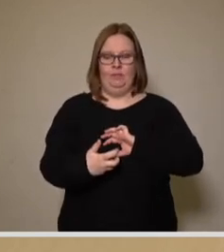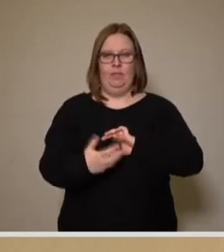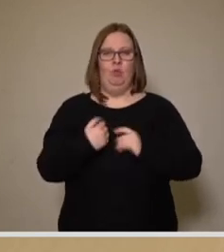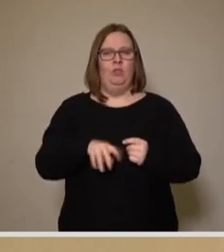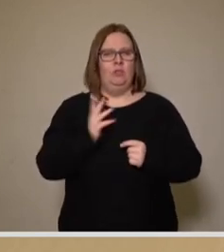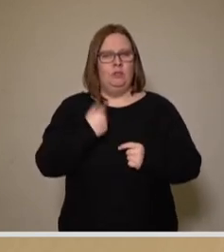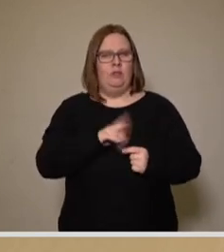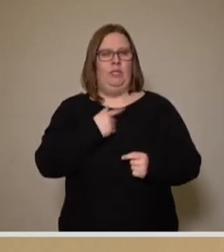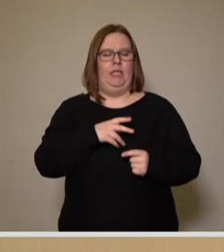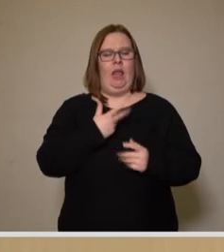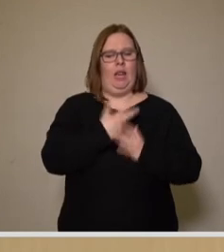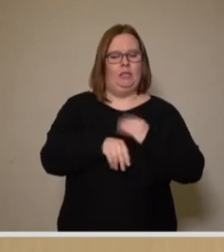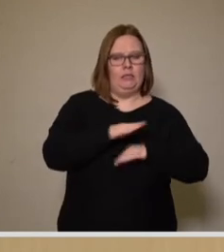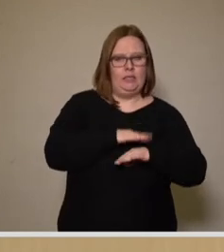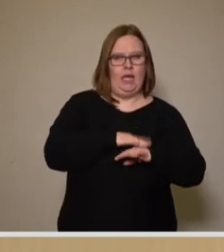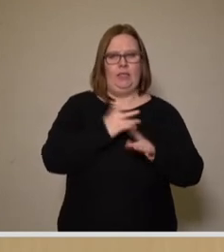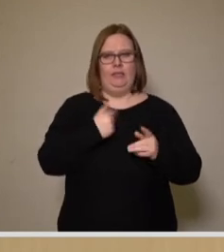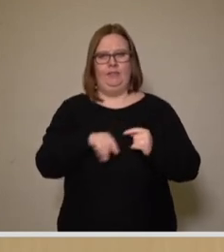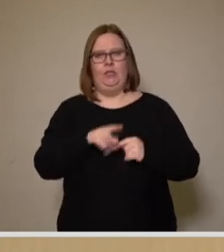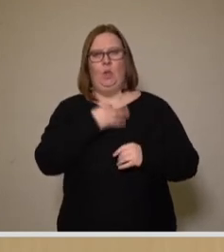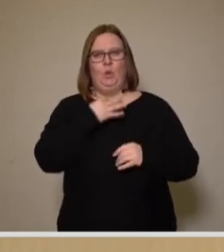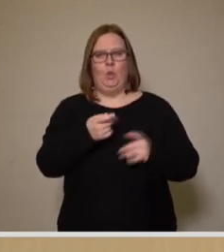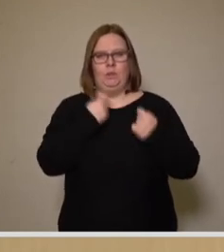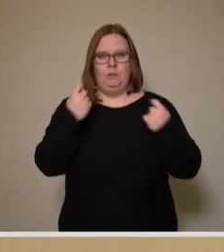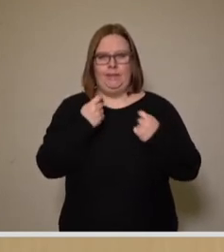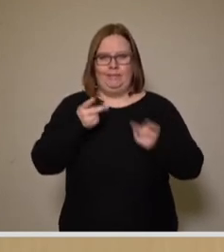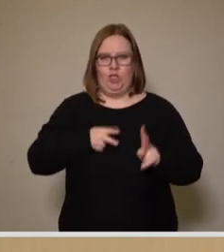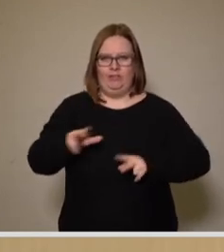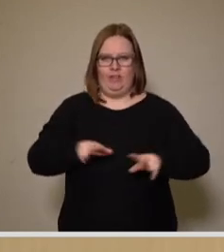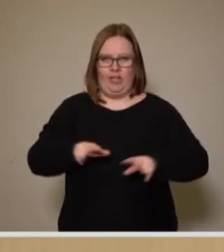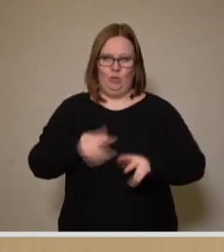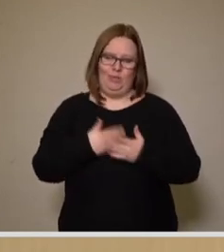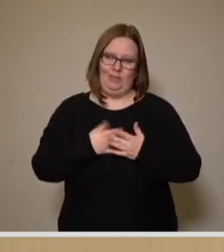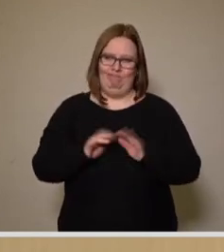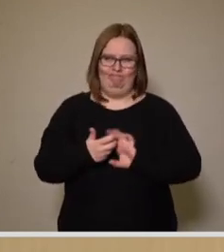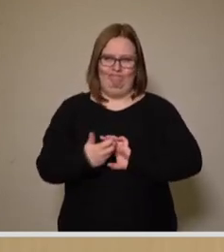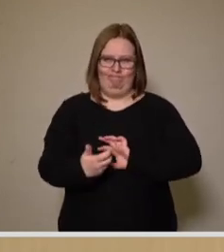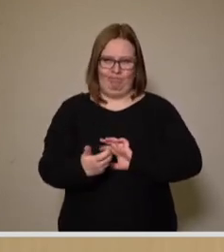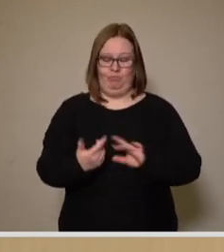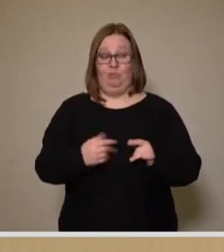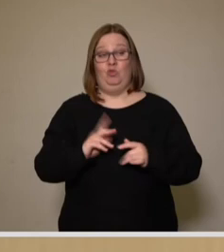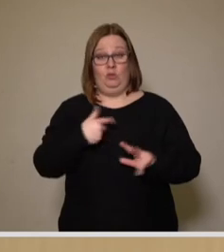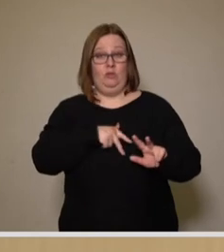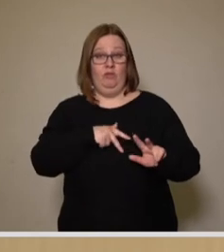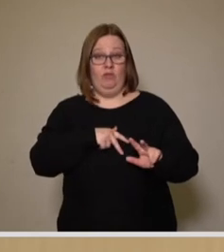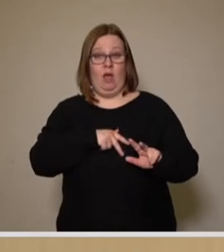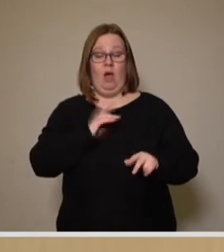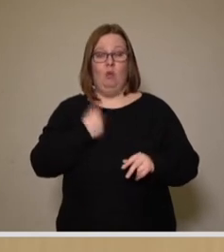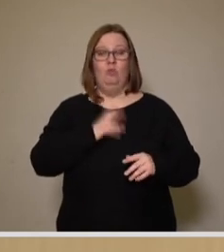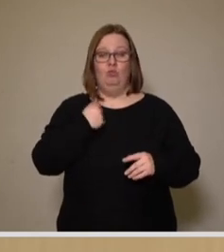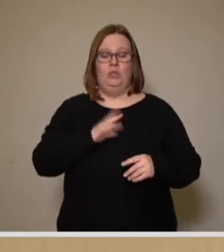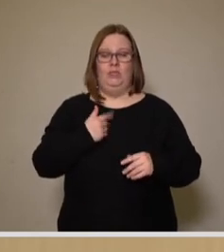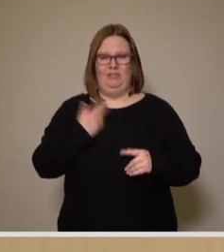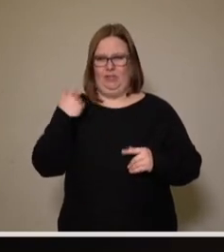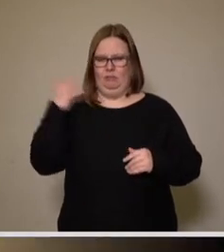Stelle gab, eine Elternzeit und auch den Notbetrieb in der Stadtverwaltung. Und weil wir tatsächlich die Methodik umstellen,